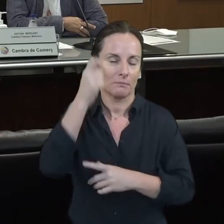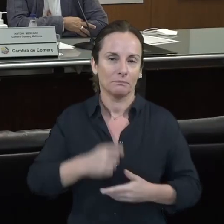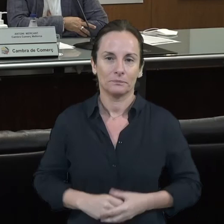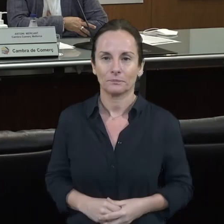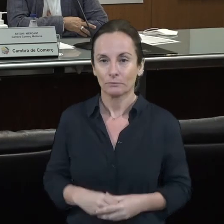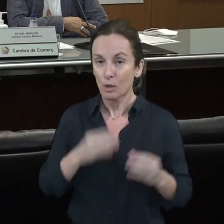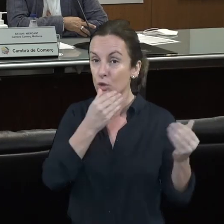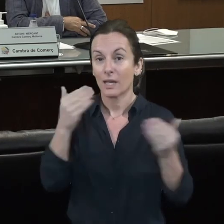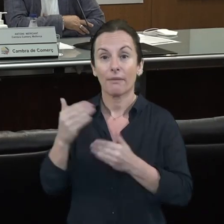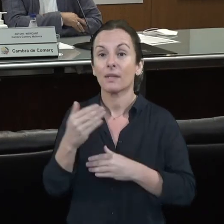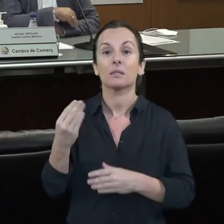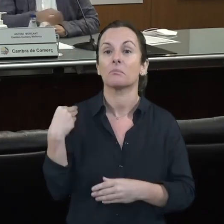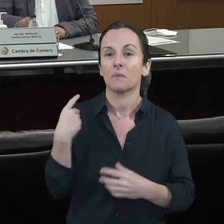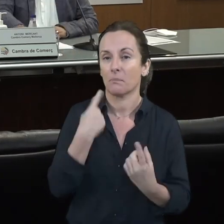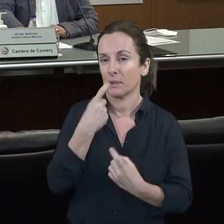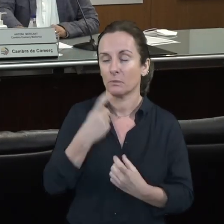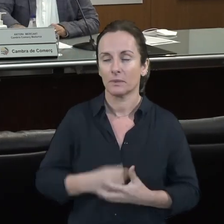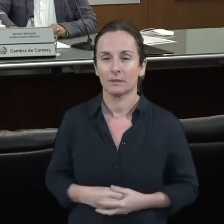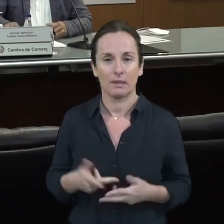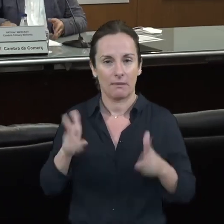Molt bé, i de moltes de gràcies. Gràcies.